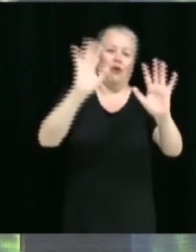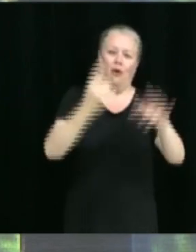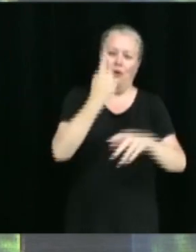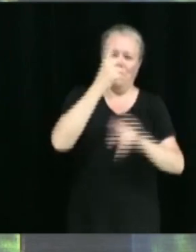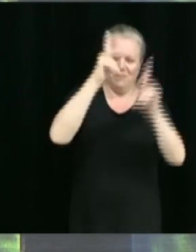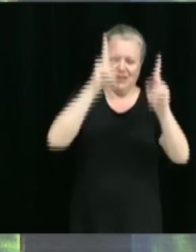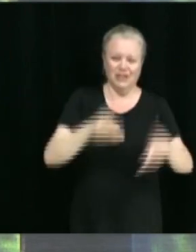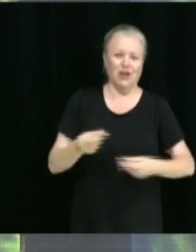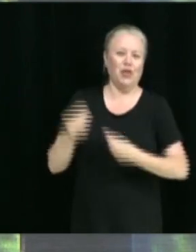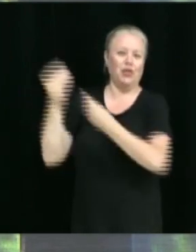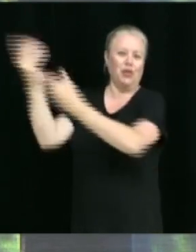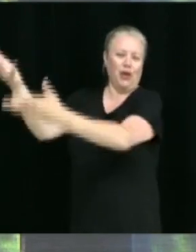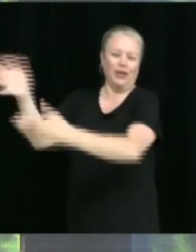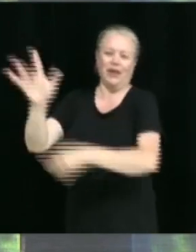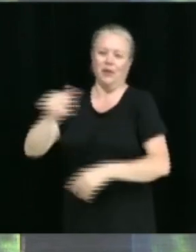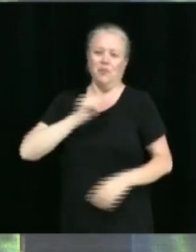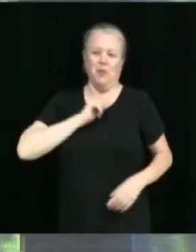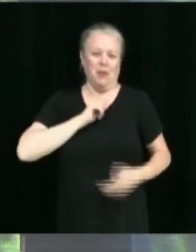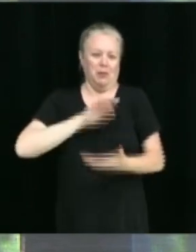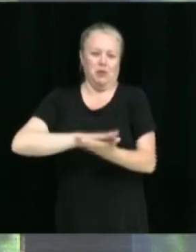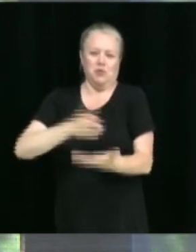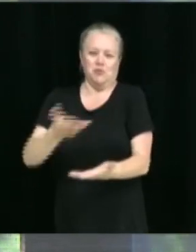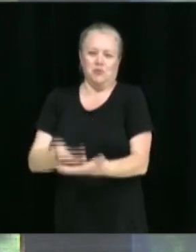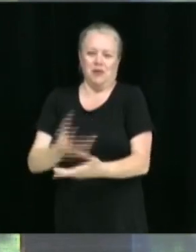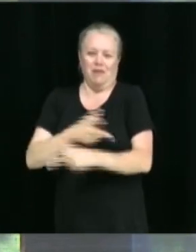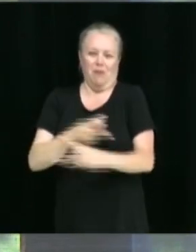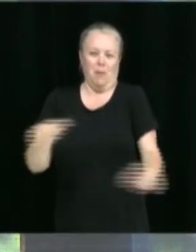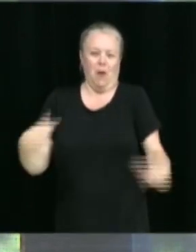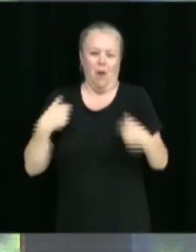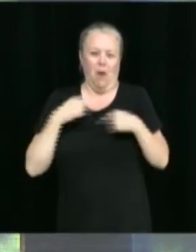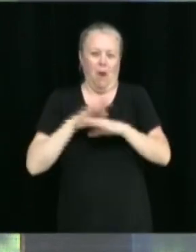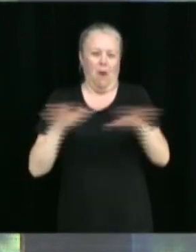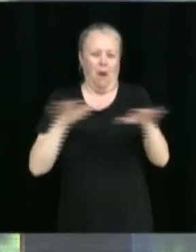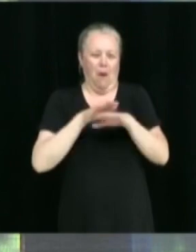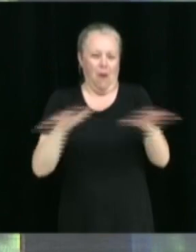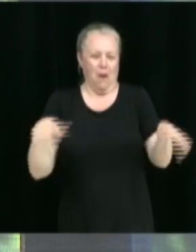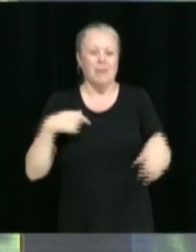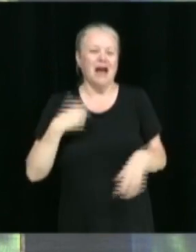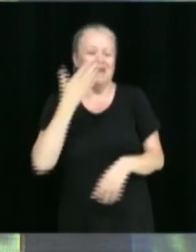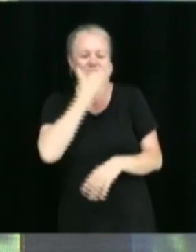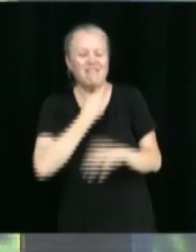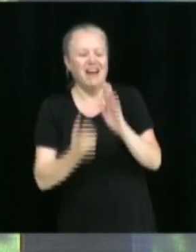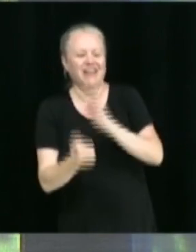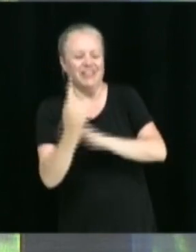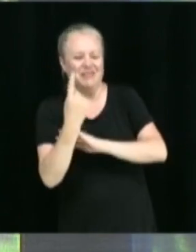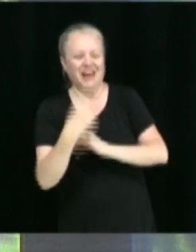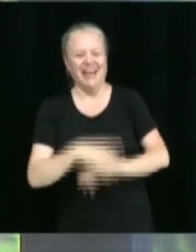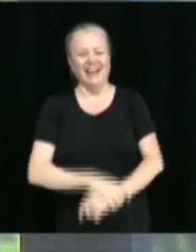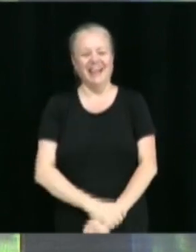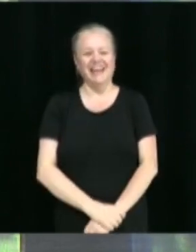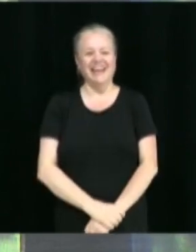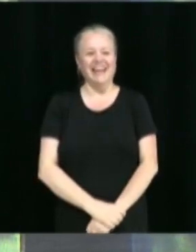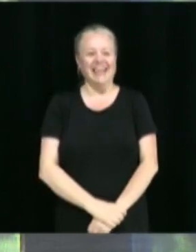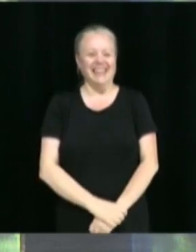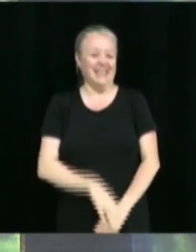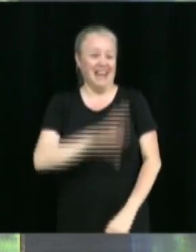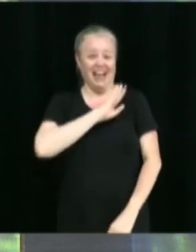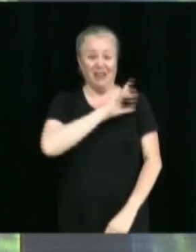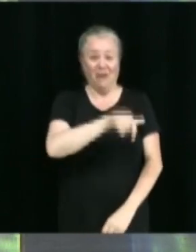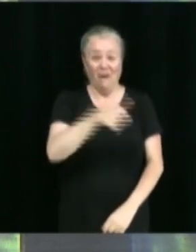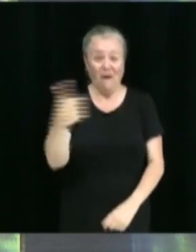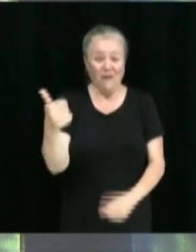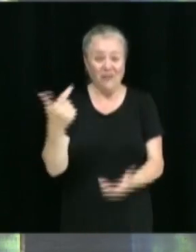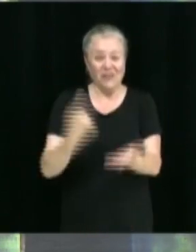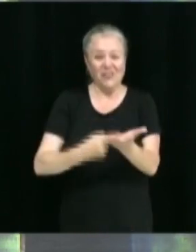site parce que je n'avais pas l'intention de faire cuire le poisson le soir-même, mais ça a été un bel événement. Est-ce qu'il y aurait